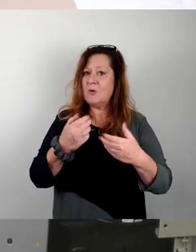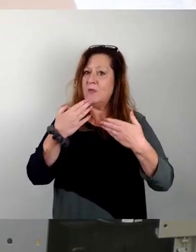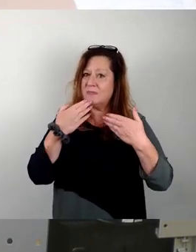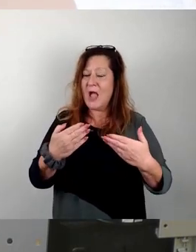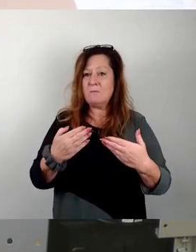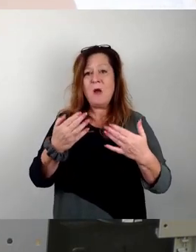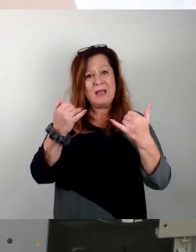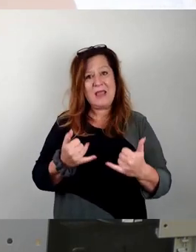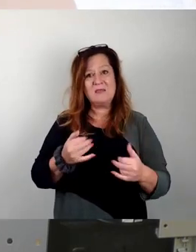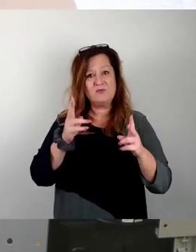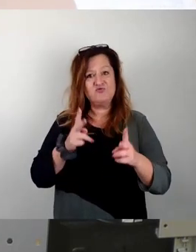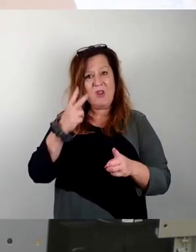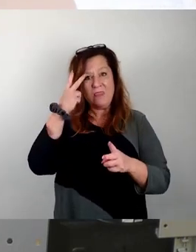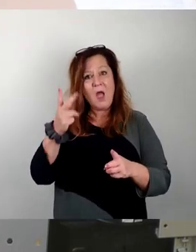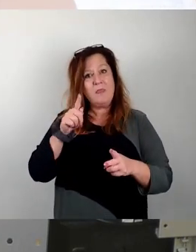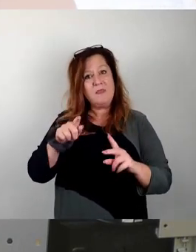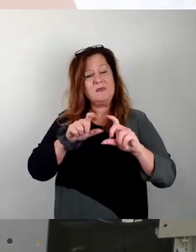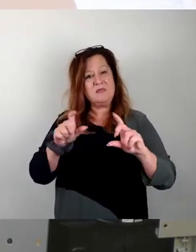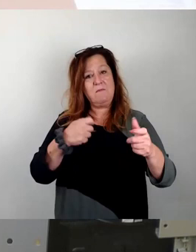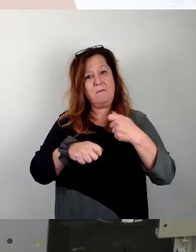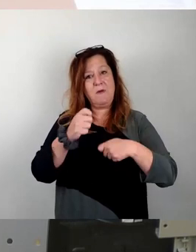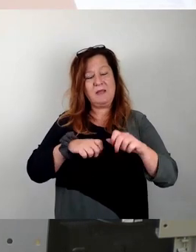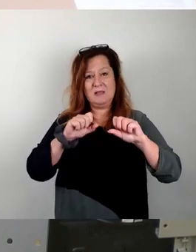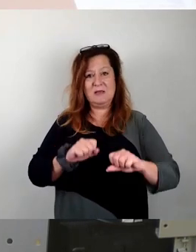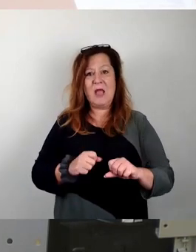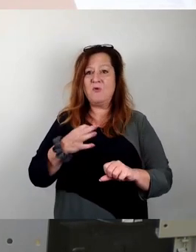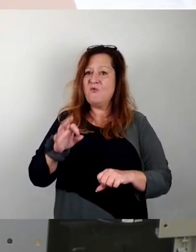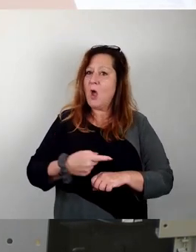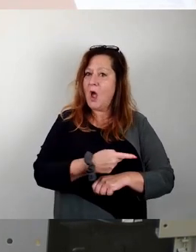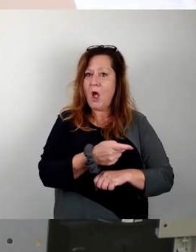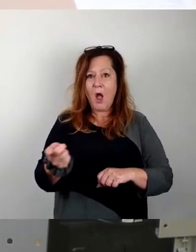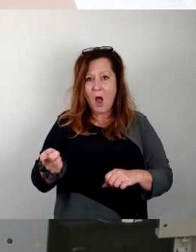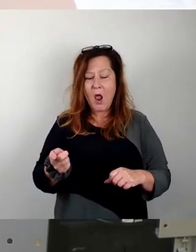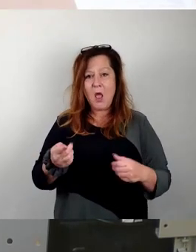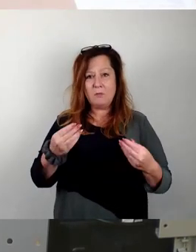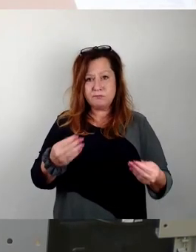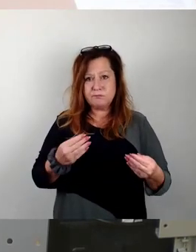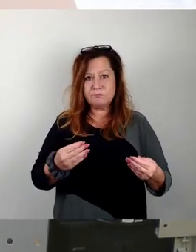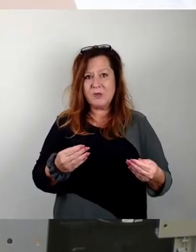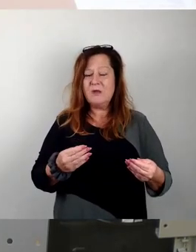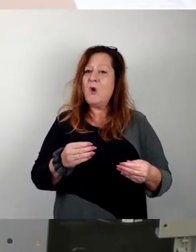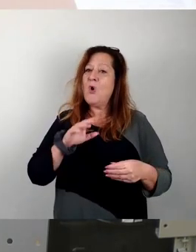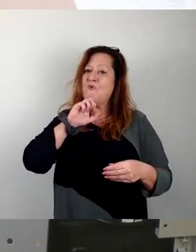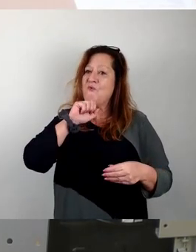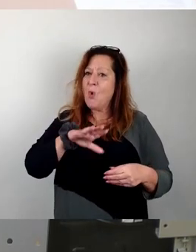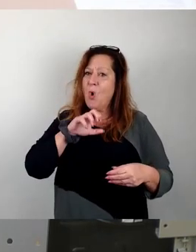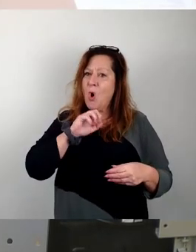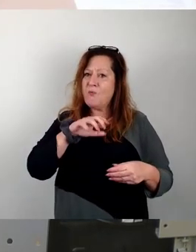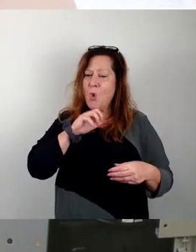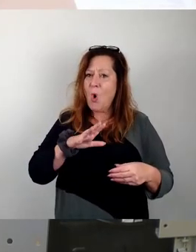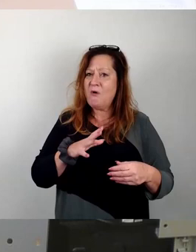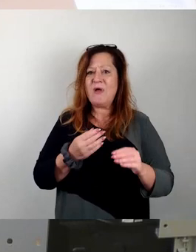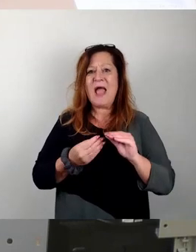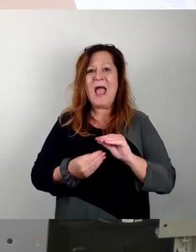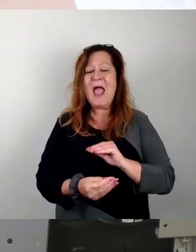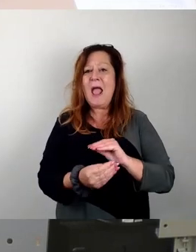verhandelt wird. Für sie eine Gelegenheit, den latenten Vorwurf zu entkräften. Empathie würde von